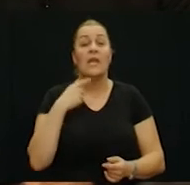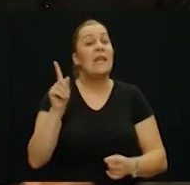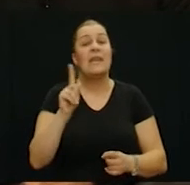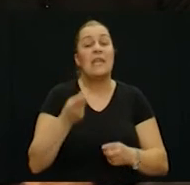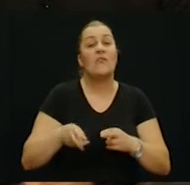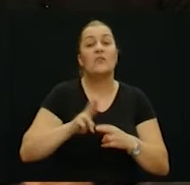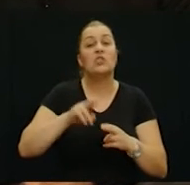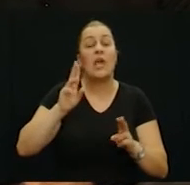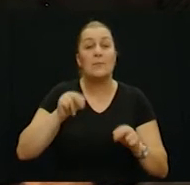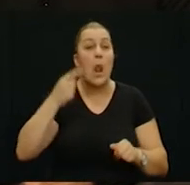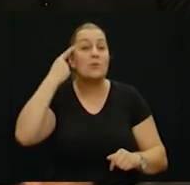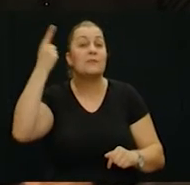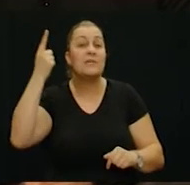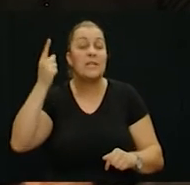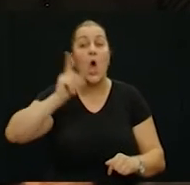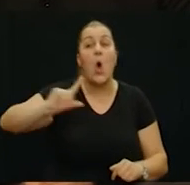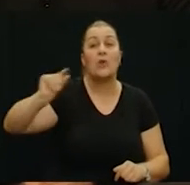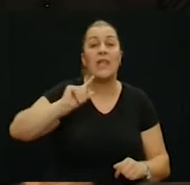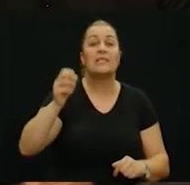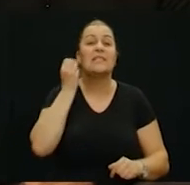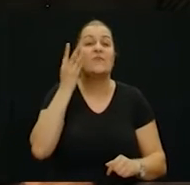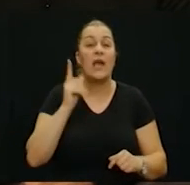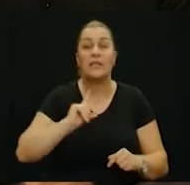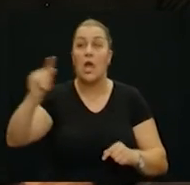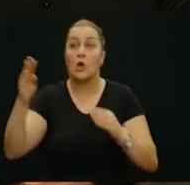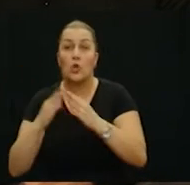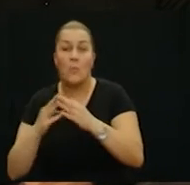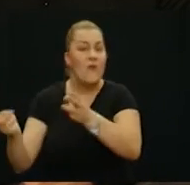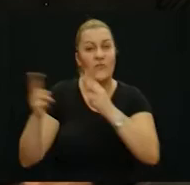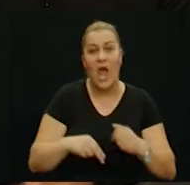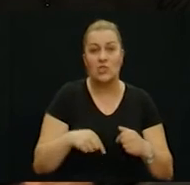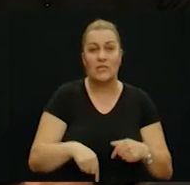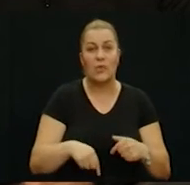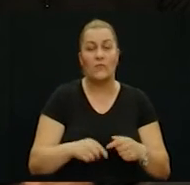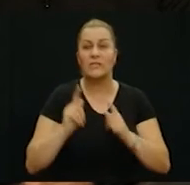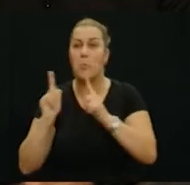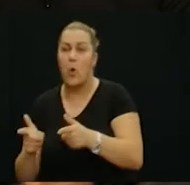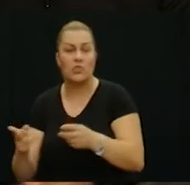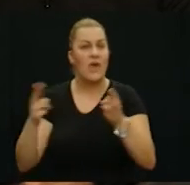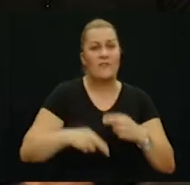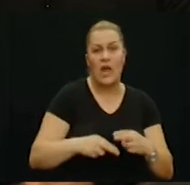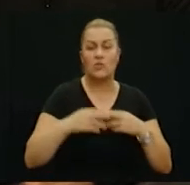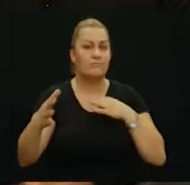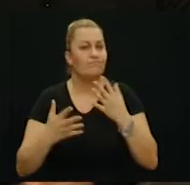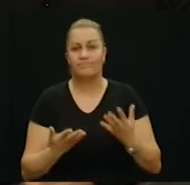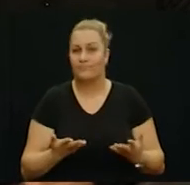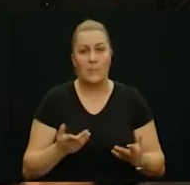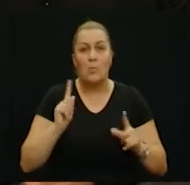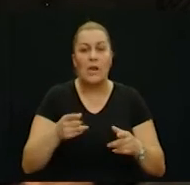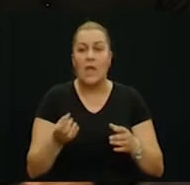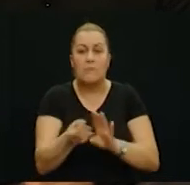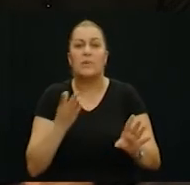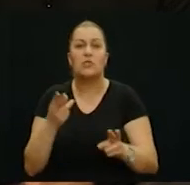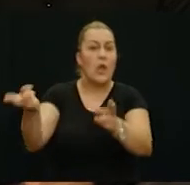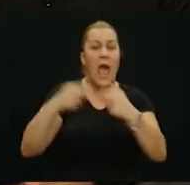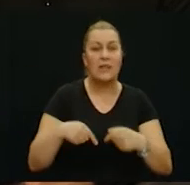Nije više bilo imalo smisla odlaziti svakog dana kući, vraćat se ovamo, odmah dođete kući, sjednete, hoćete ručat,